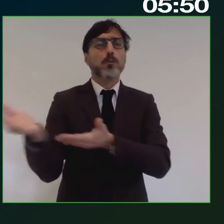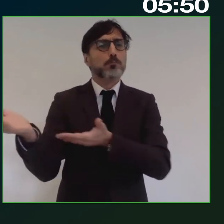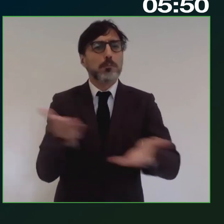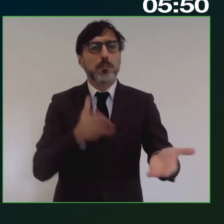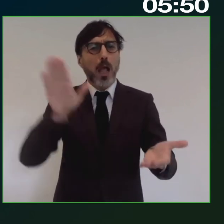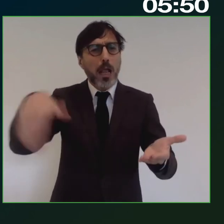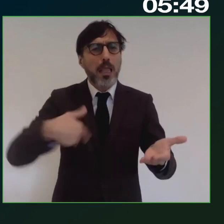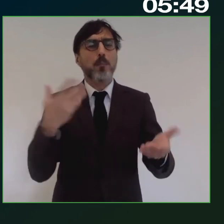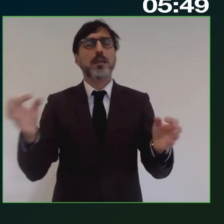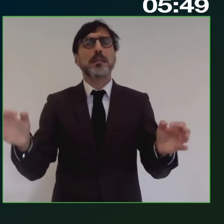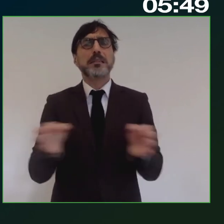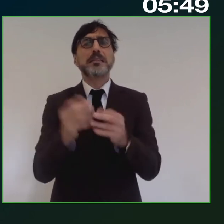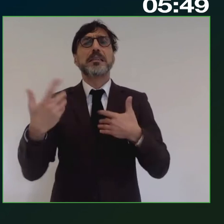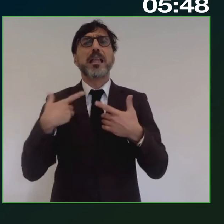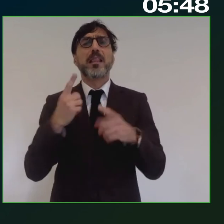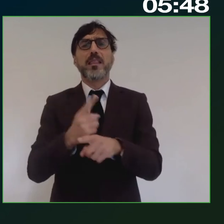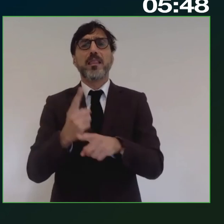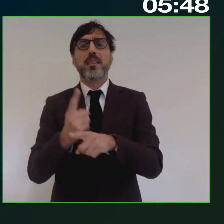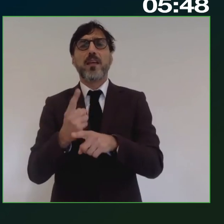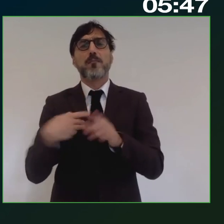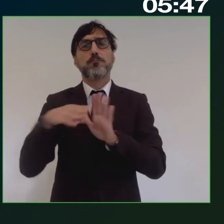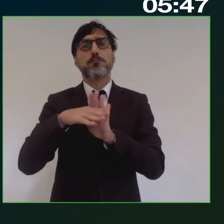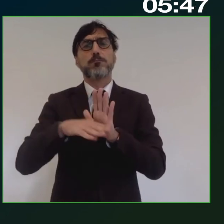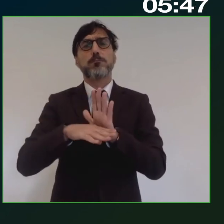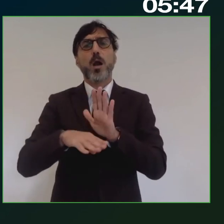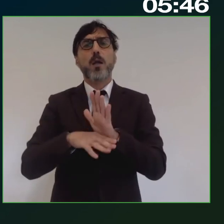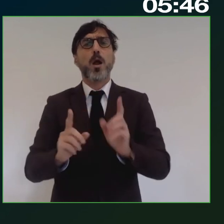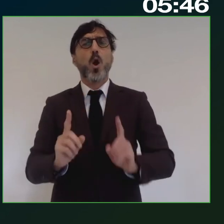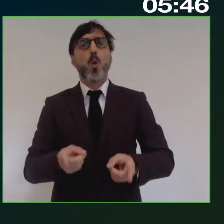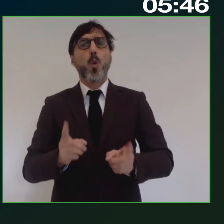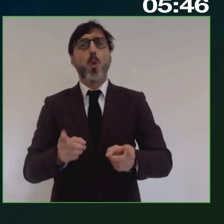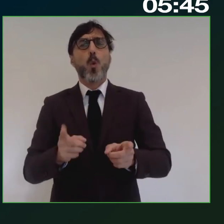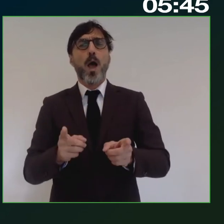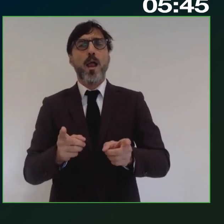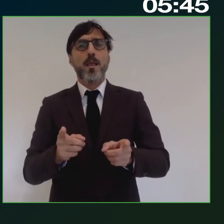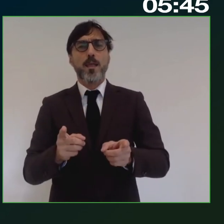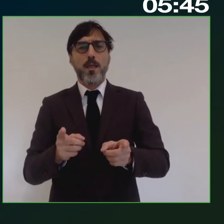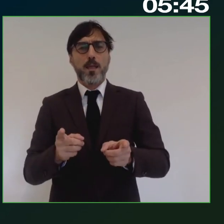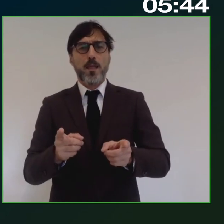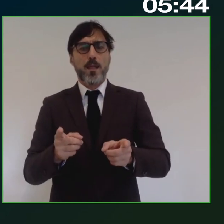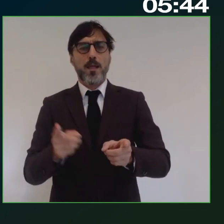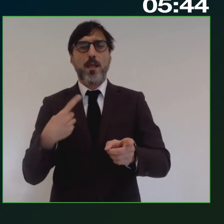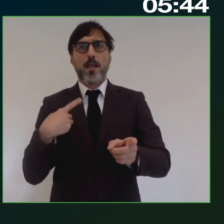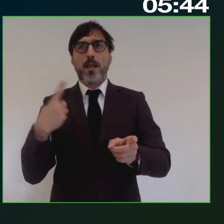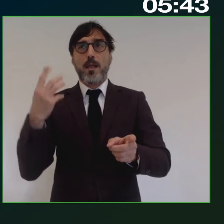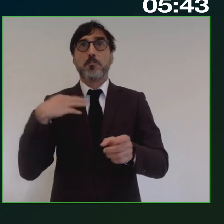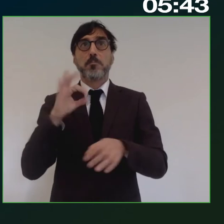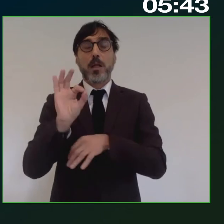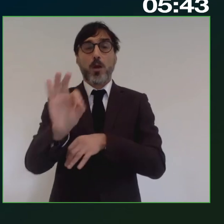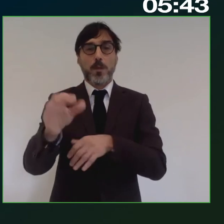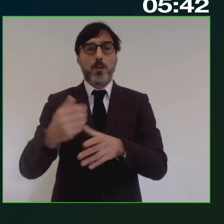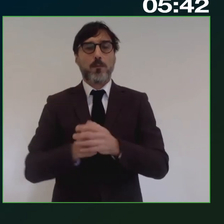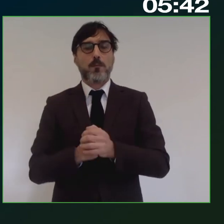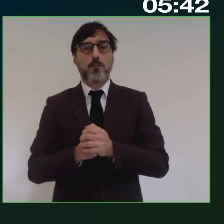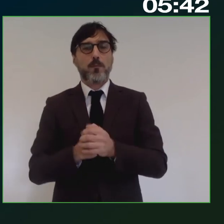bisogna cominciare a progettare, programmare quelle che sono le tese. Tudia,